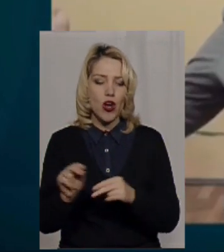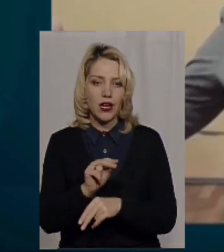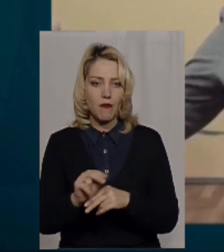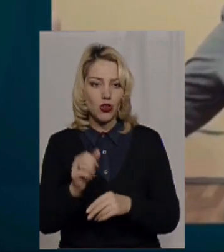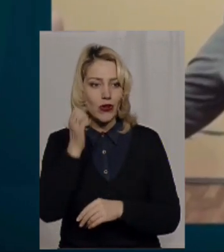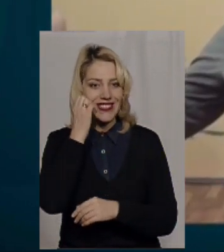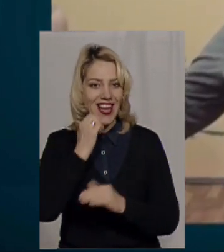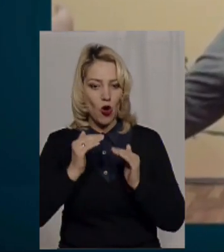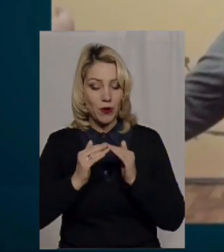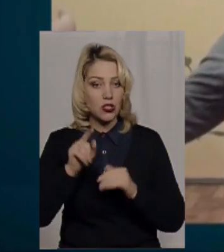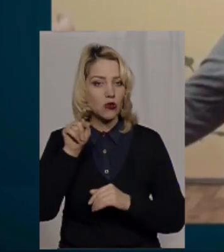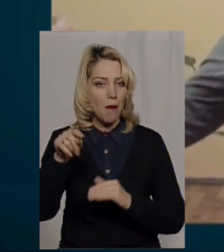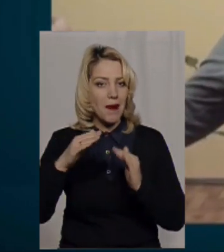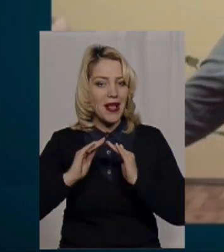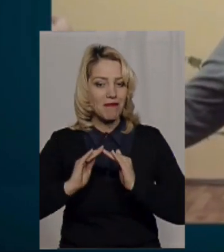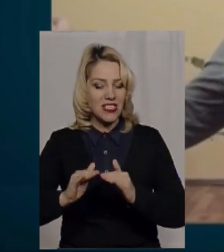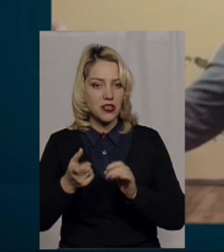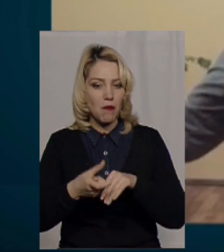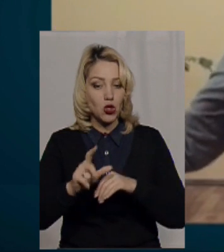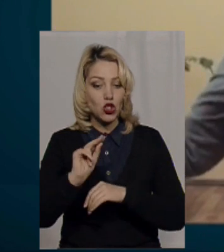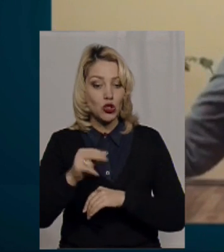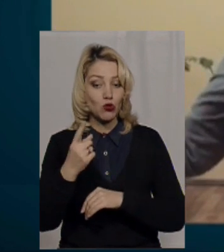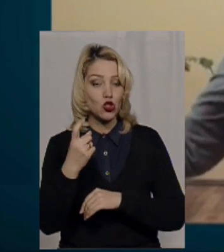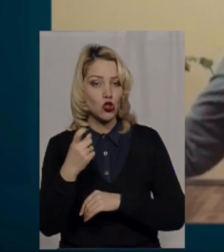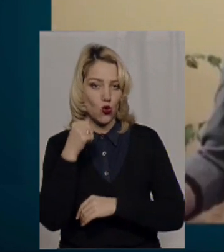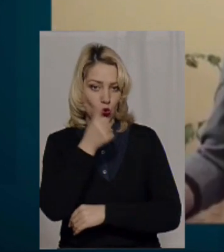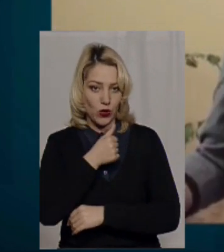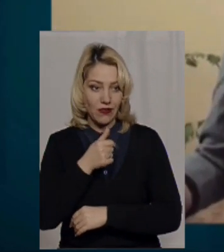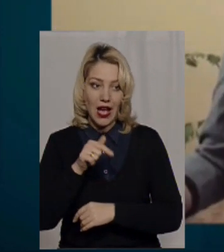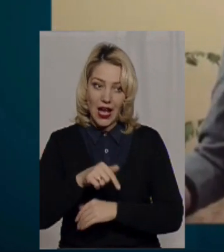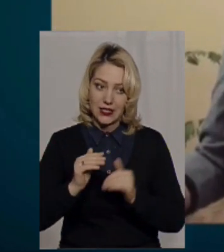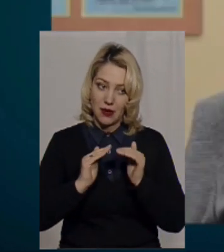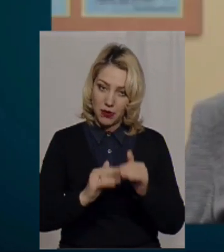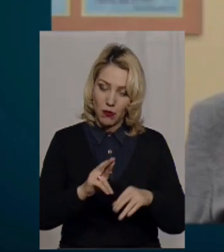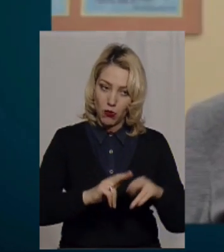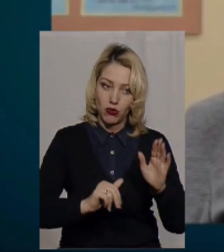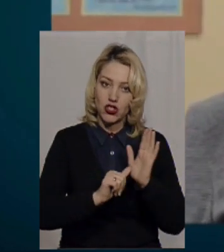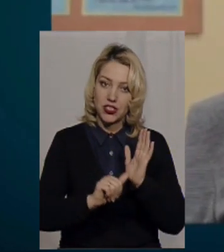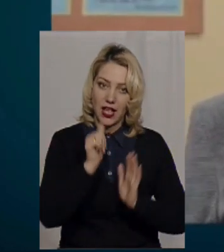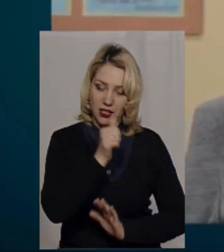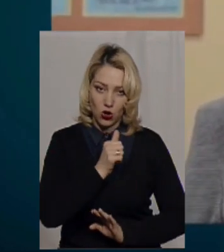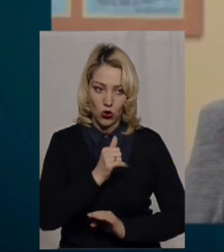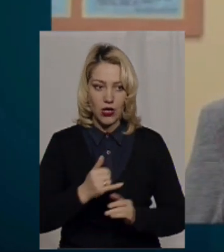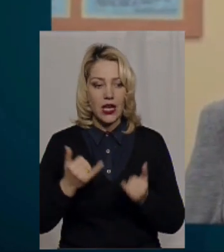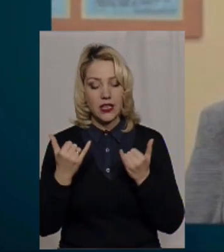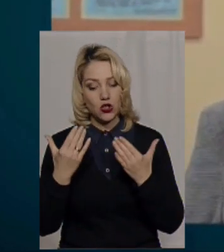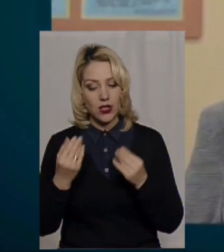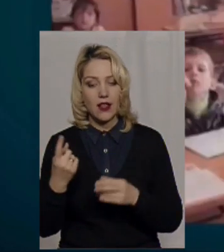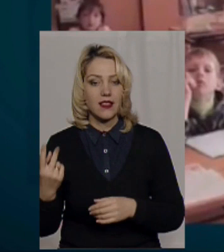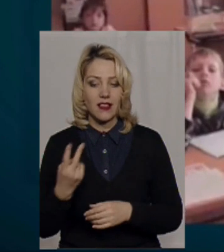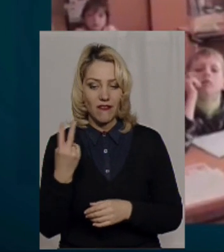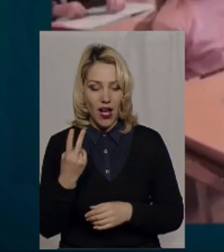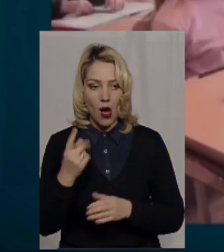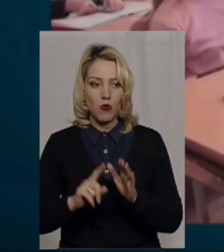приміщенню вже більше ста років, з 1890-го, а це приміщення будовано в 60-х роках. На сьогоднішній два початкові класи мають у нас